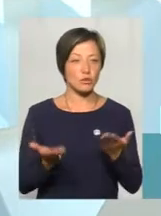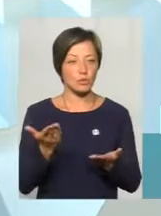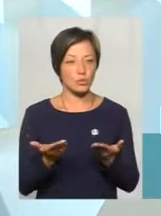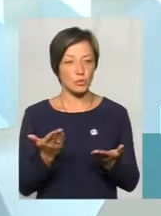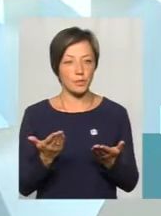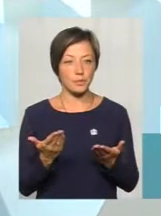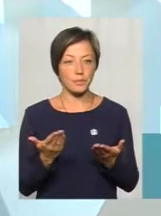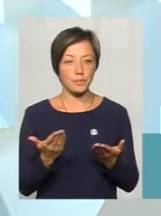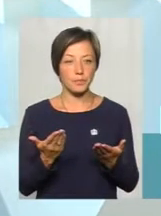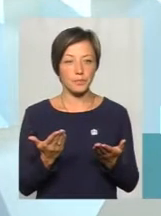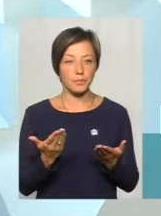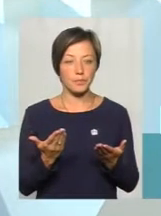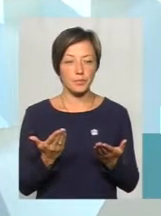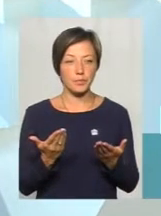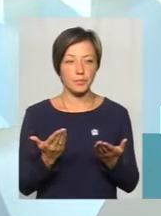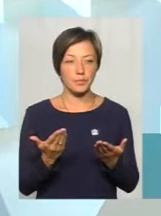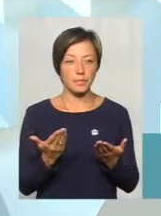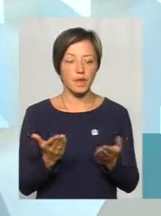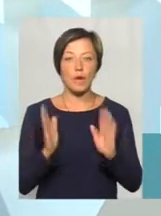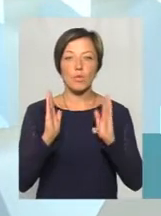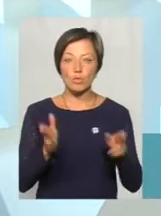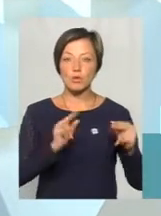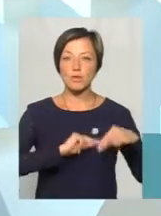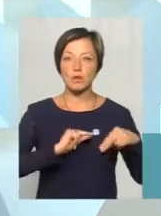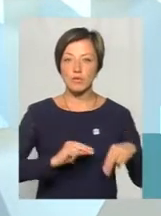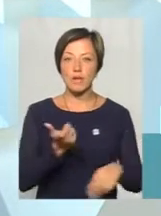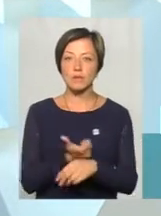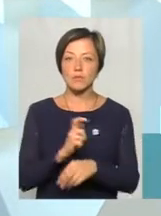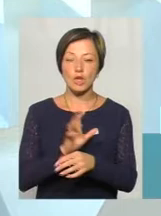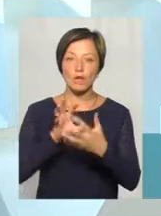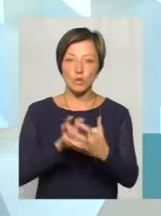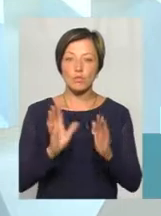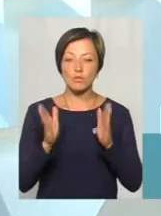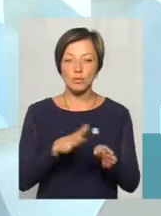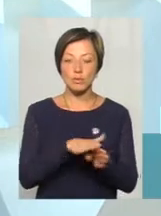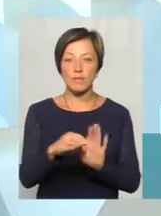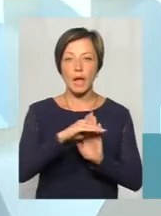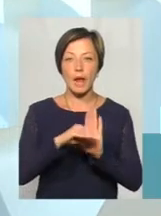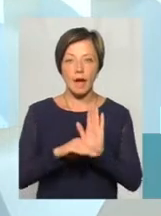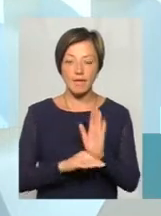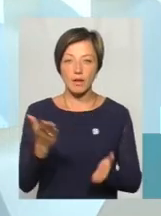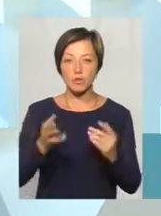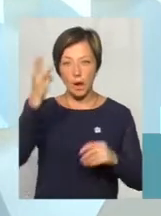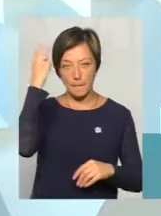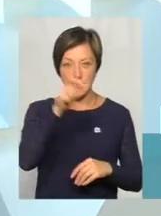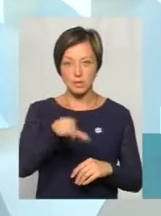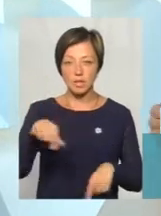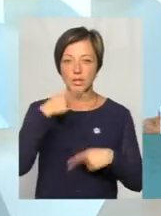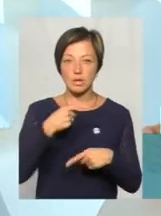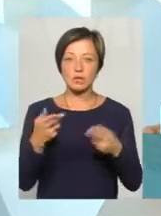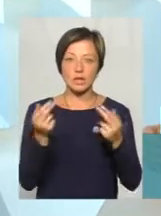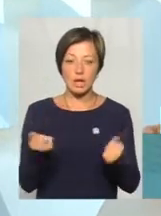будуть працювати більше автобусів, будуть дотримані графіки, якщо хмельничани скажуть, що